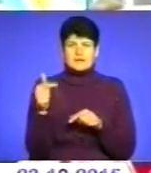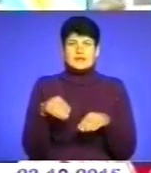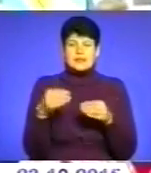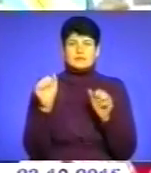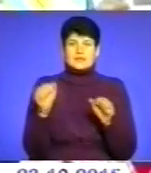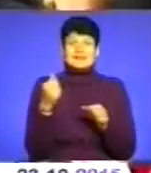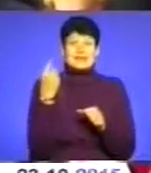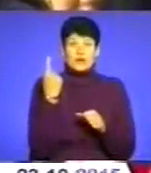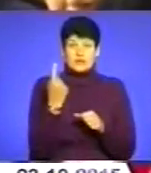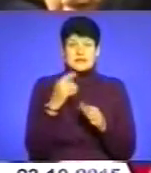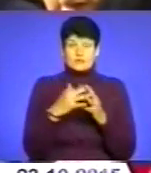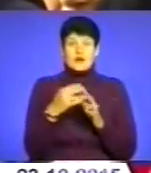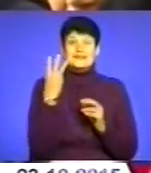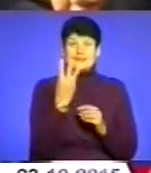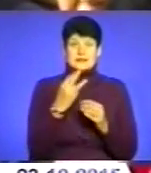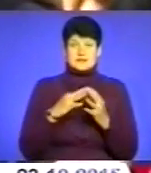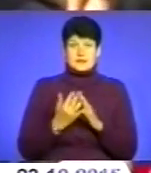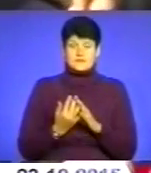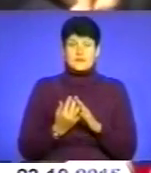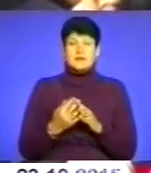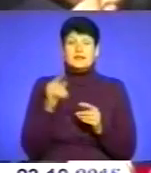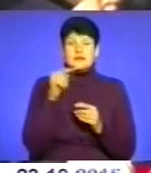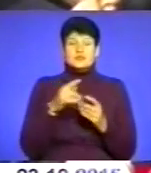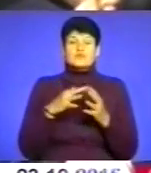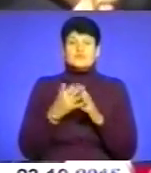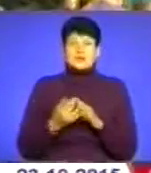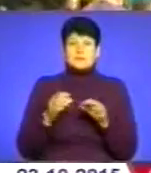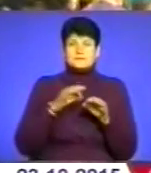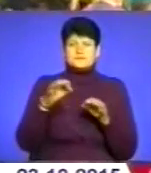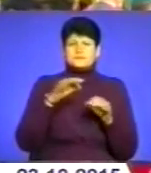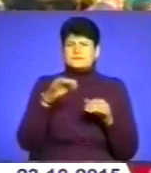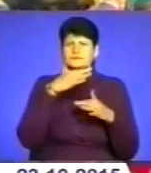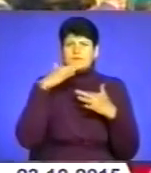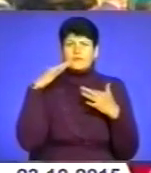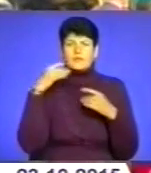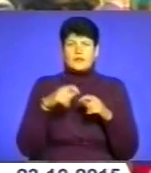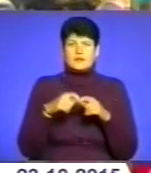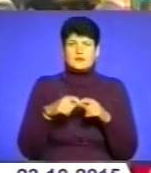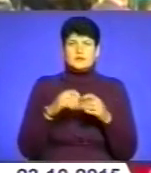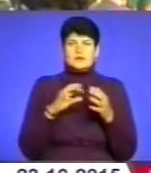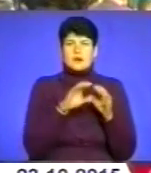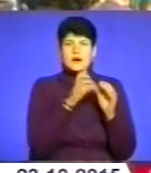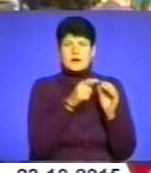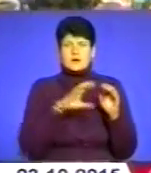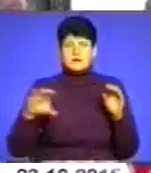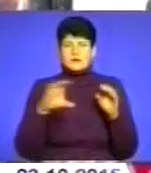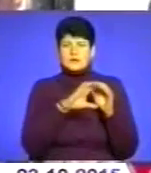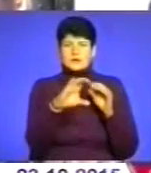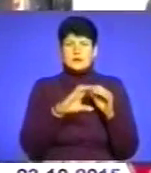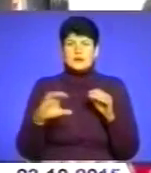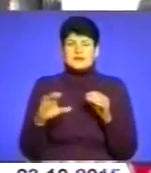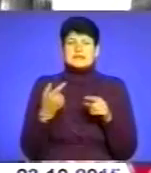одне, три села. Те, що по селу прокладено десятки кілометрів газопроводу – це є спільна праця тих людей, які